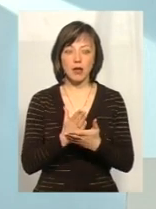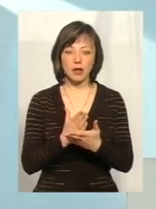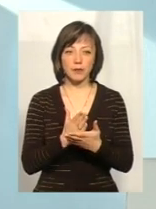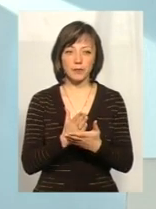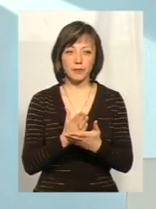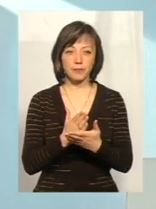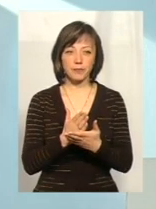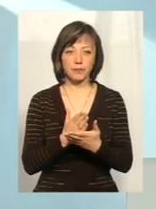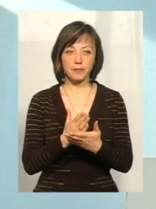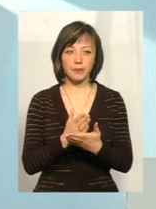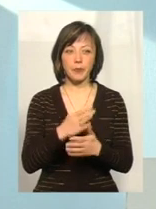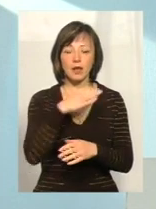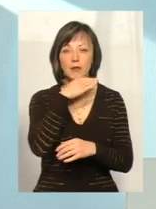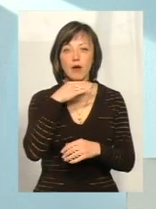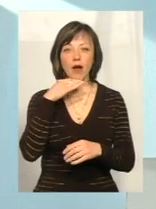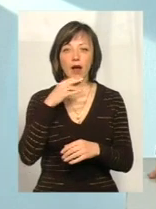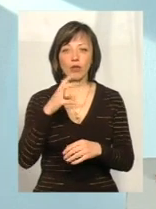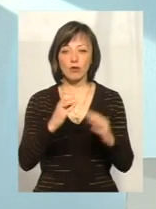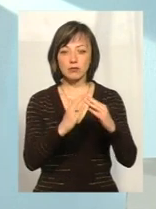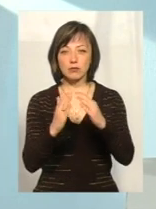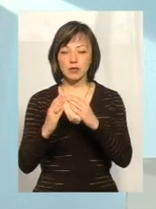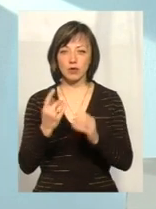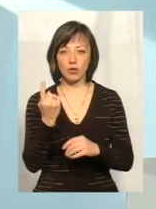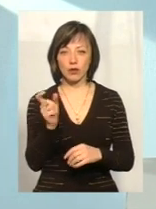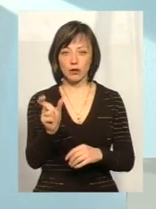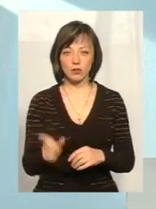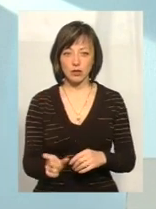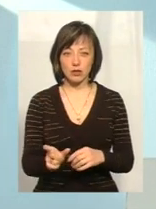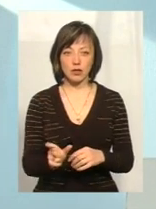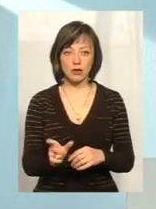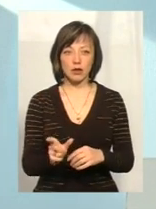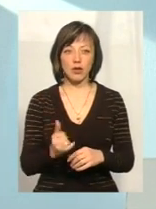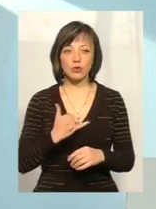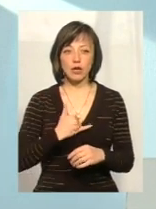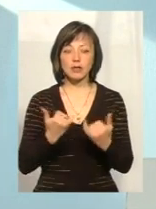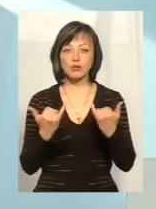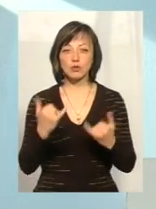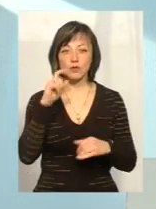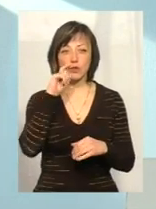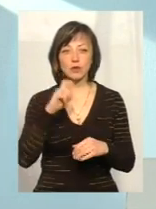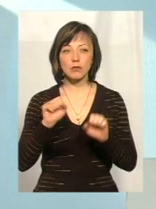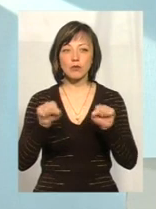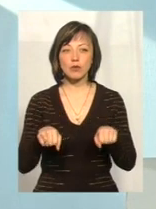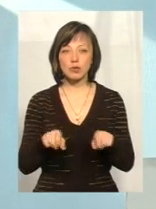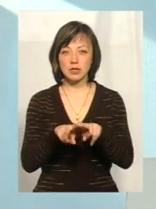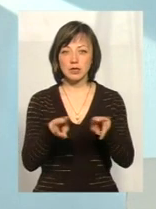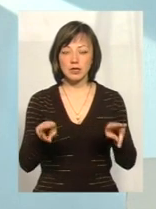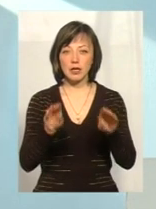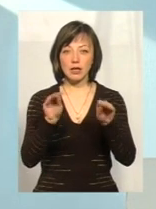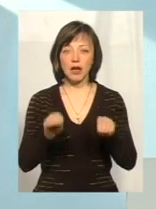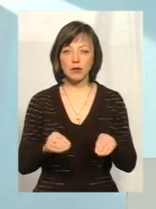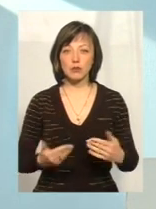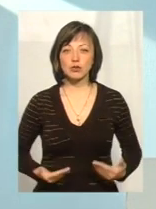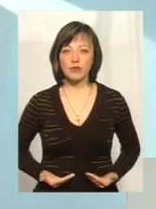багато нерухомості, то це дійсно тільки ця одна людина. В нас на сьогодні в Україні можуть з ідентичними даними